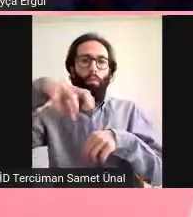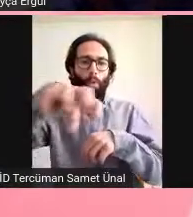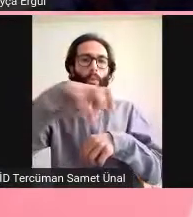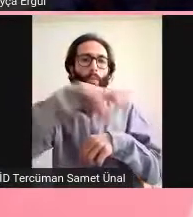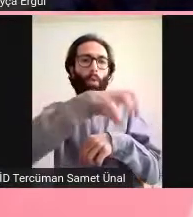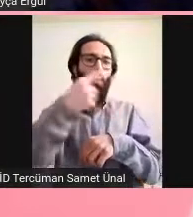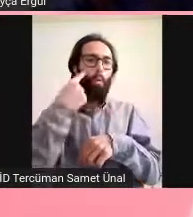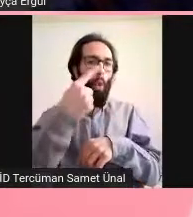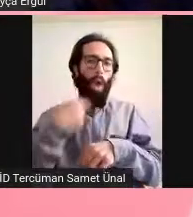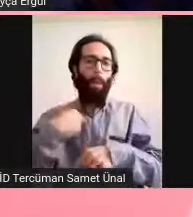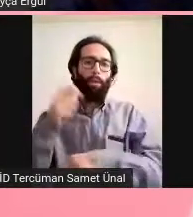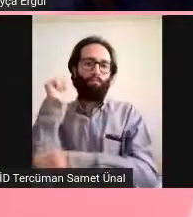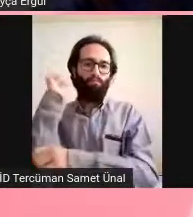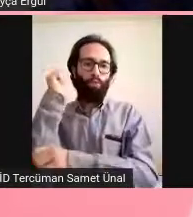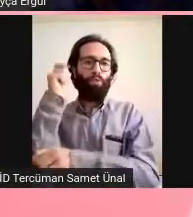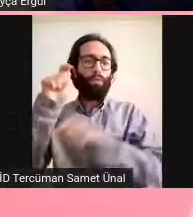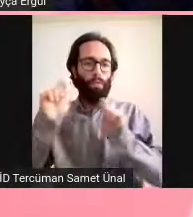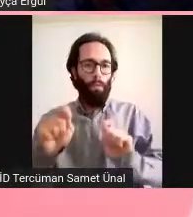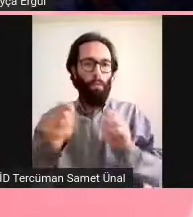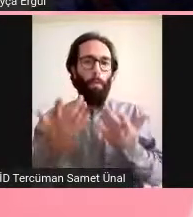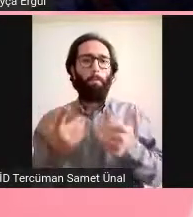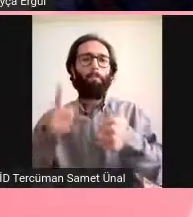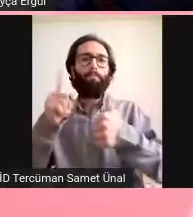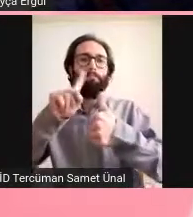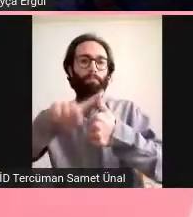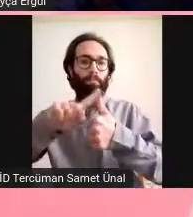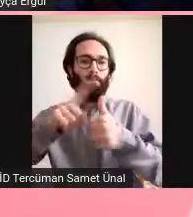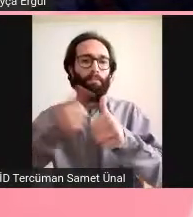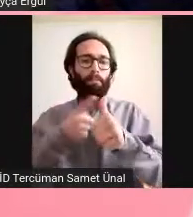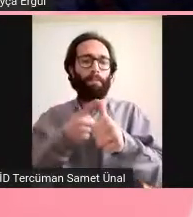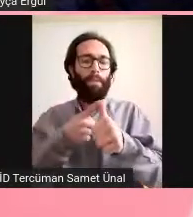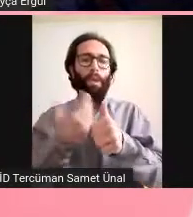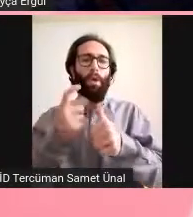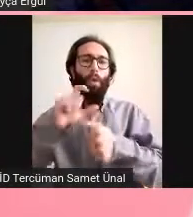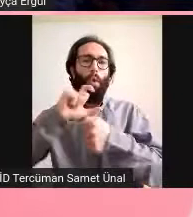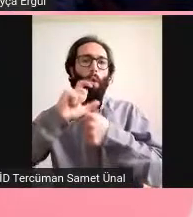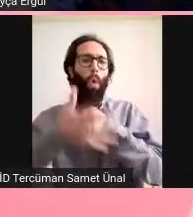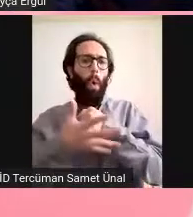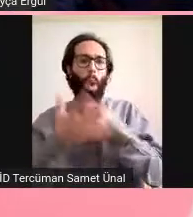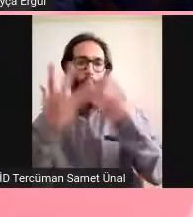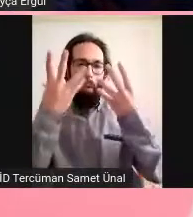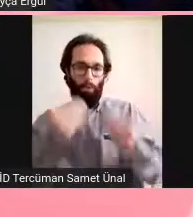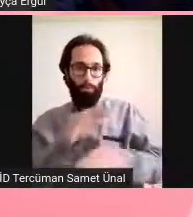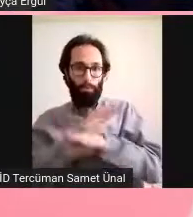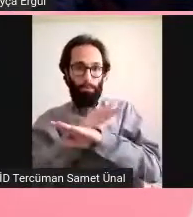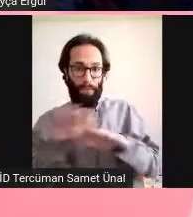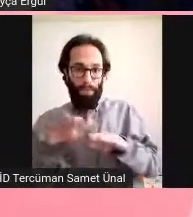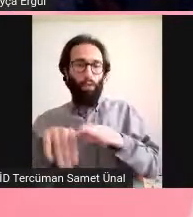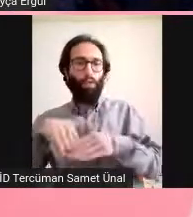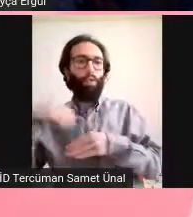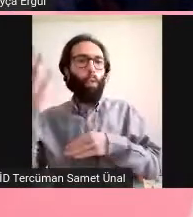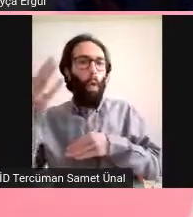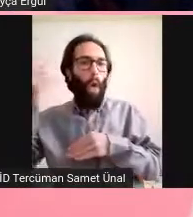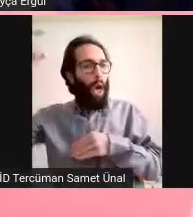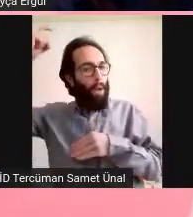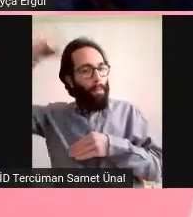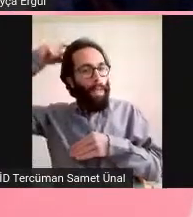Birincisi COVID-19 geçiren kişilerde gözlenen nörolojik semptomlar nelerdir?